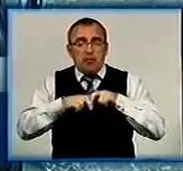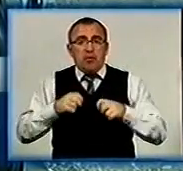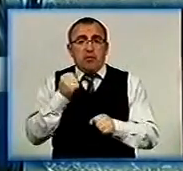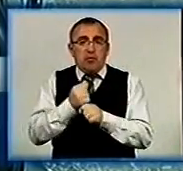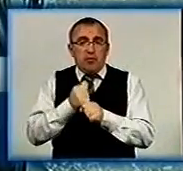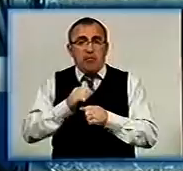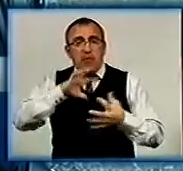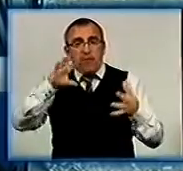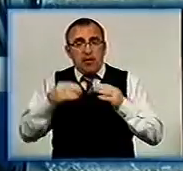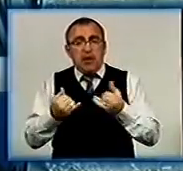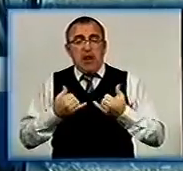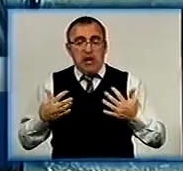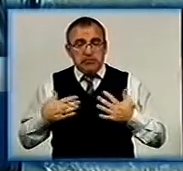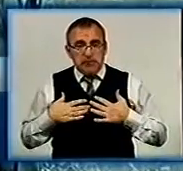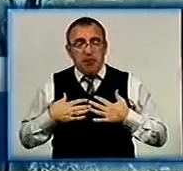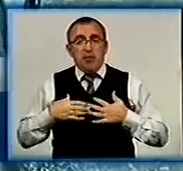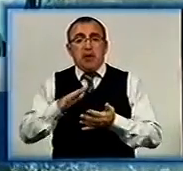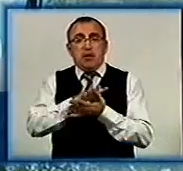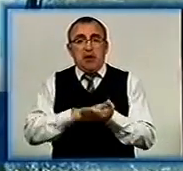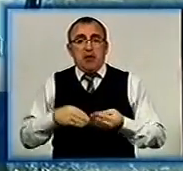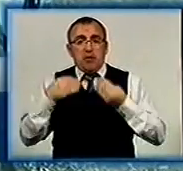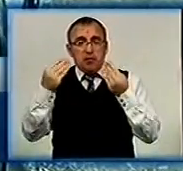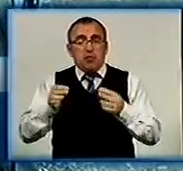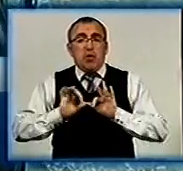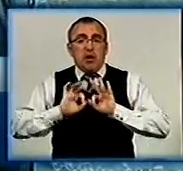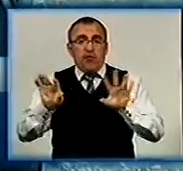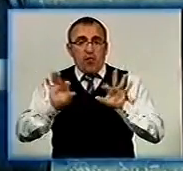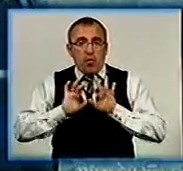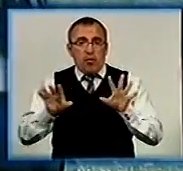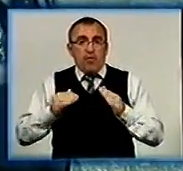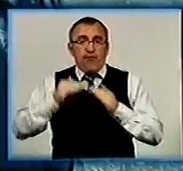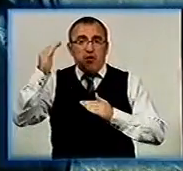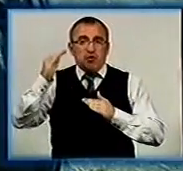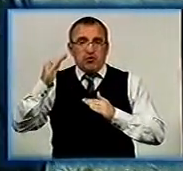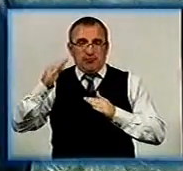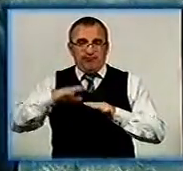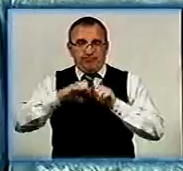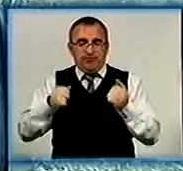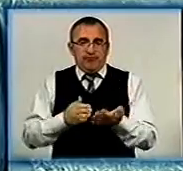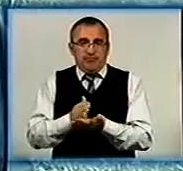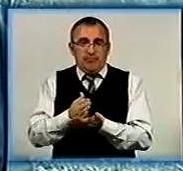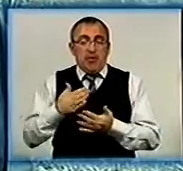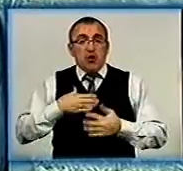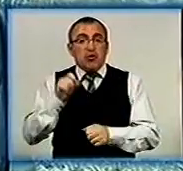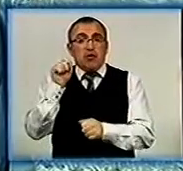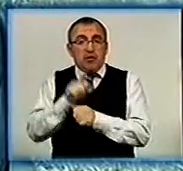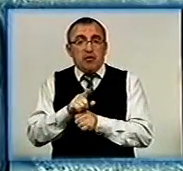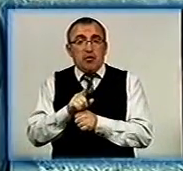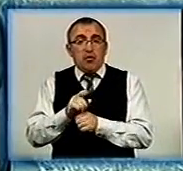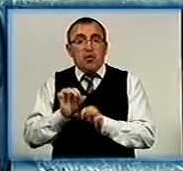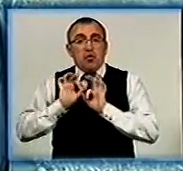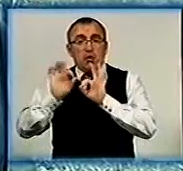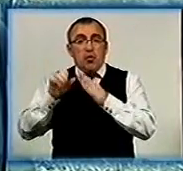зробити висновки для себе і далі надати ту інформацію вищестоящим інстанціям. Наша задача – донести